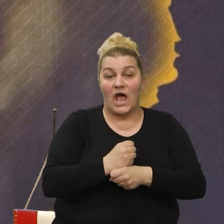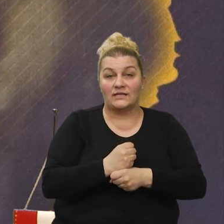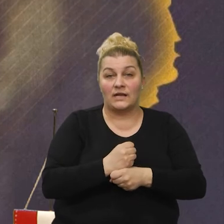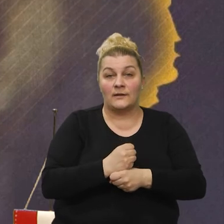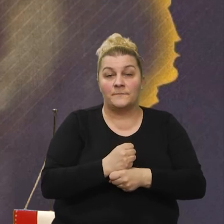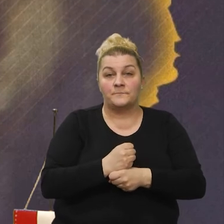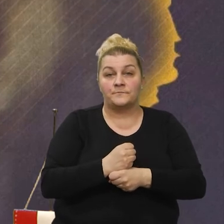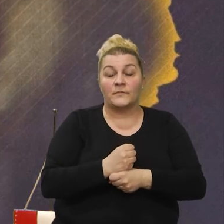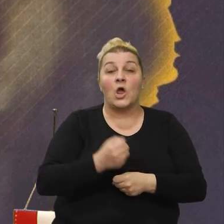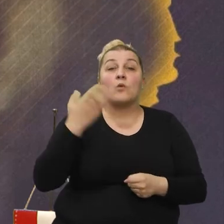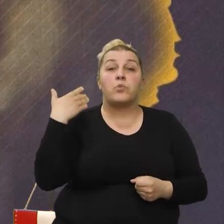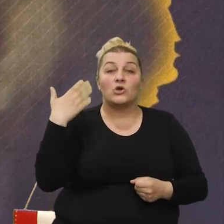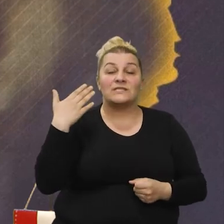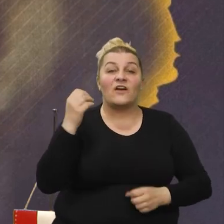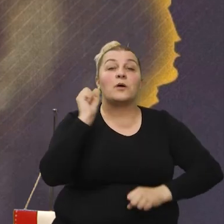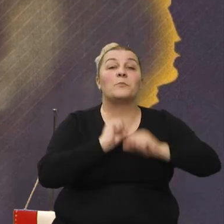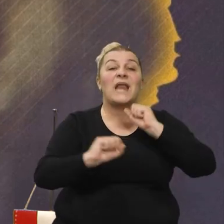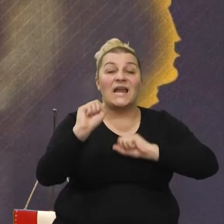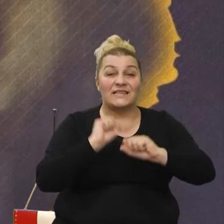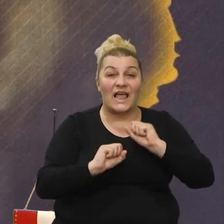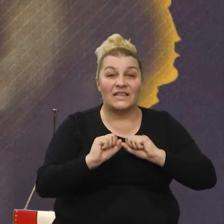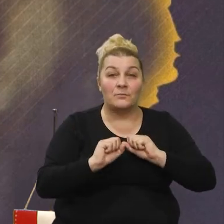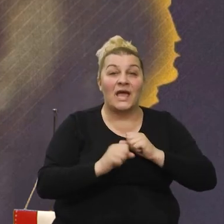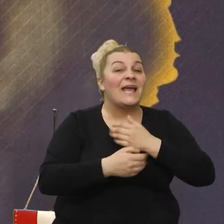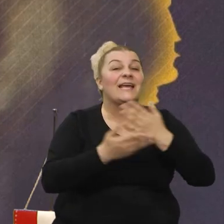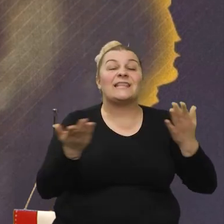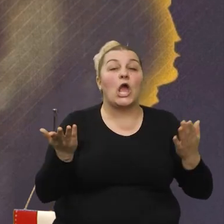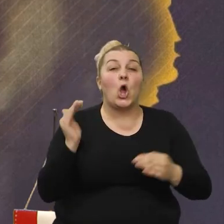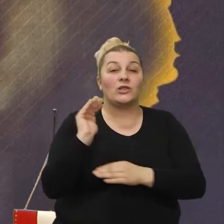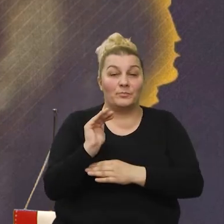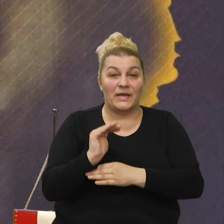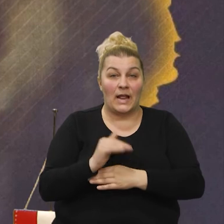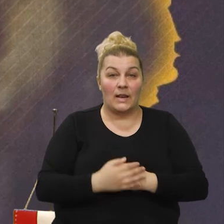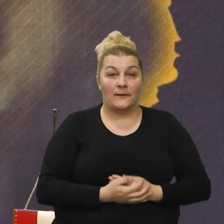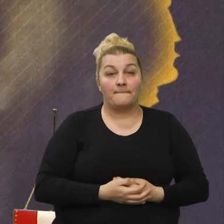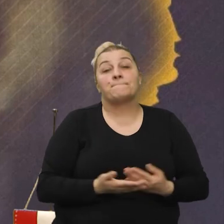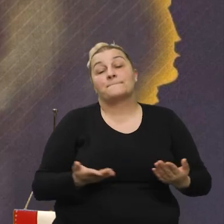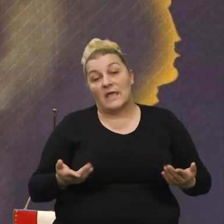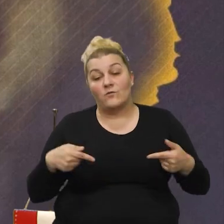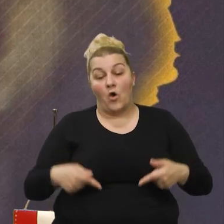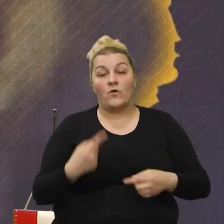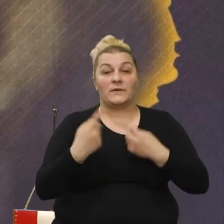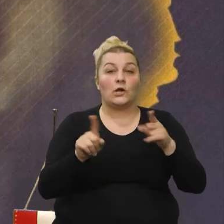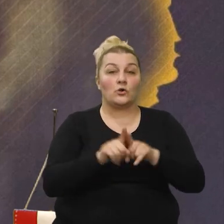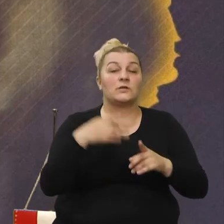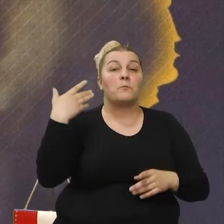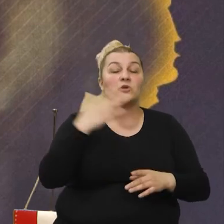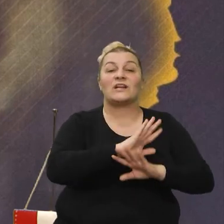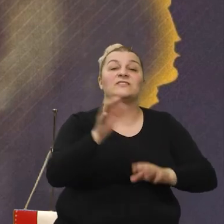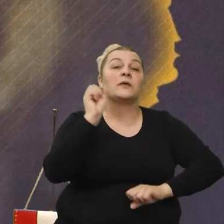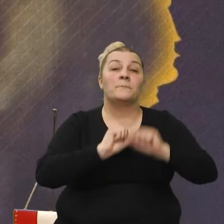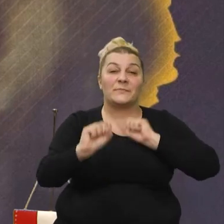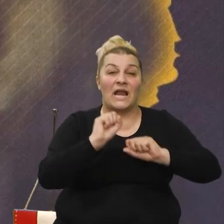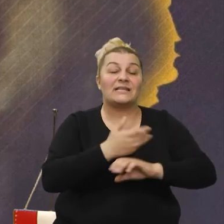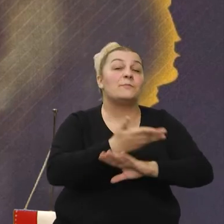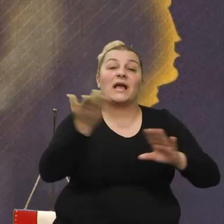a kad je pozdrav braniteljima, ma gdje bili. Da. Pa evo i ovom prilikom pozdrav svim braniteljima,